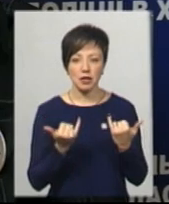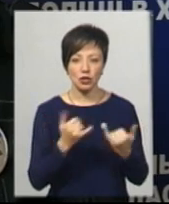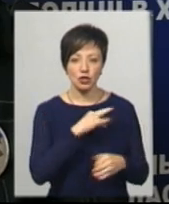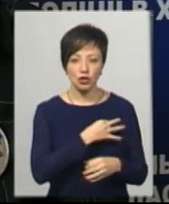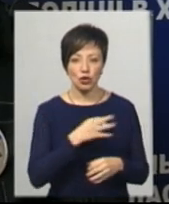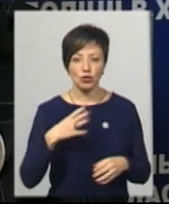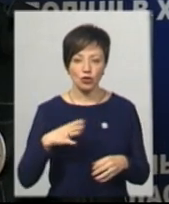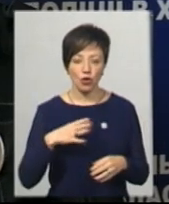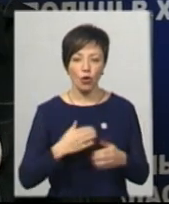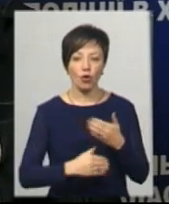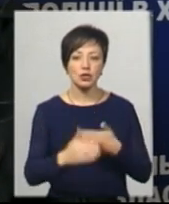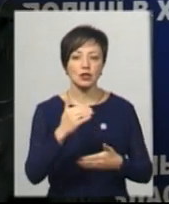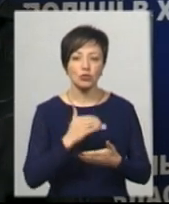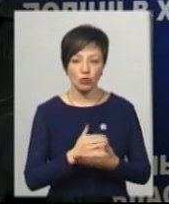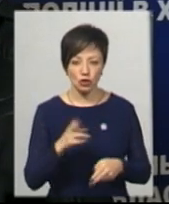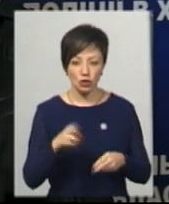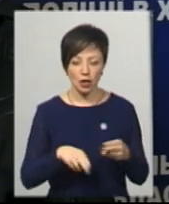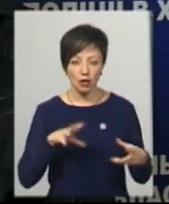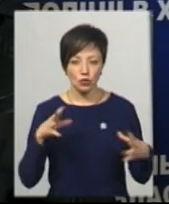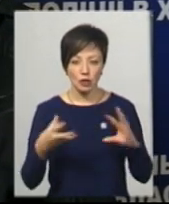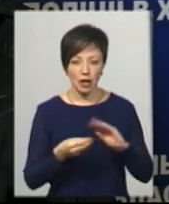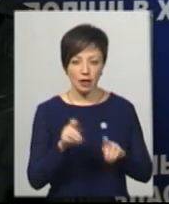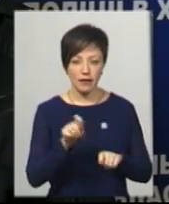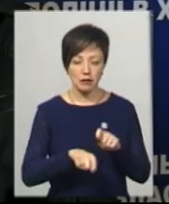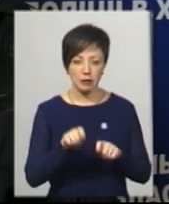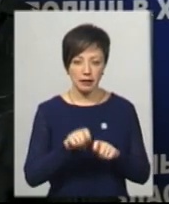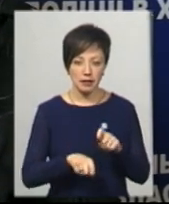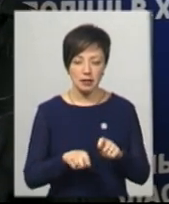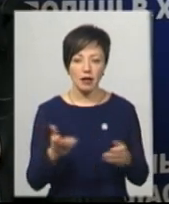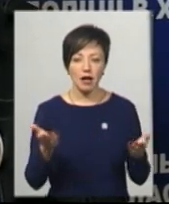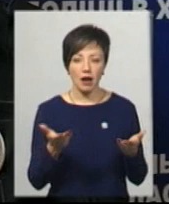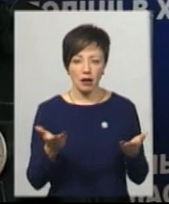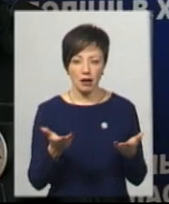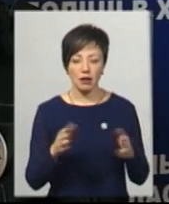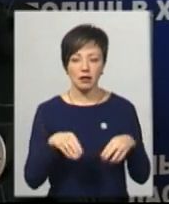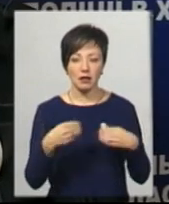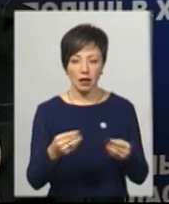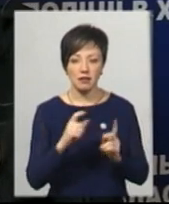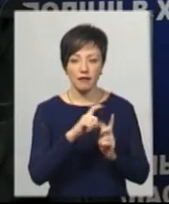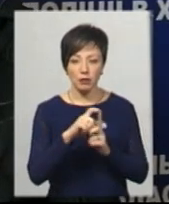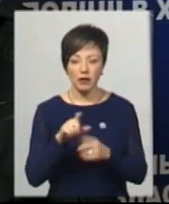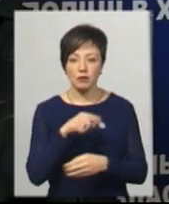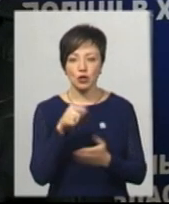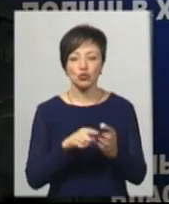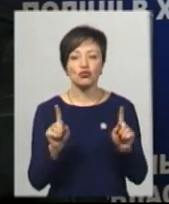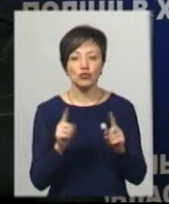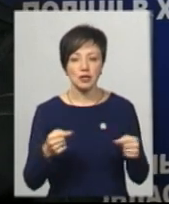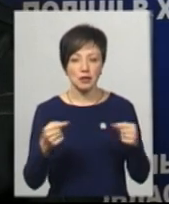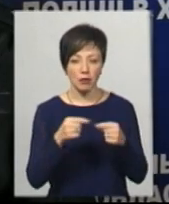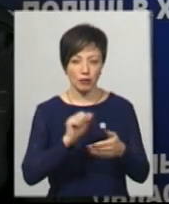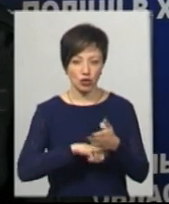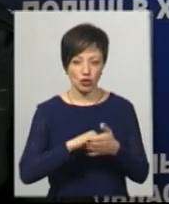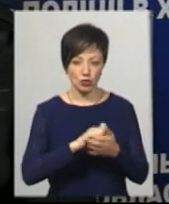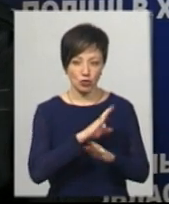слідчі очікують остаточних результатів судово-медичної експертизи, яка дасть відповідь на запитання, що саме стало